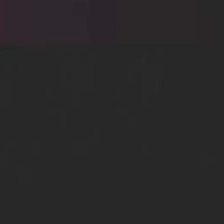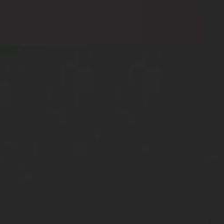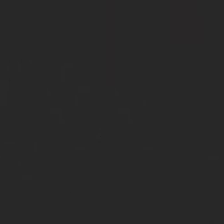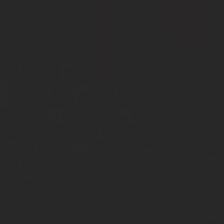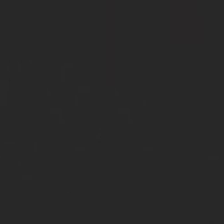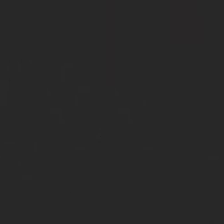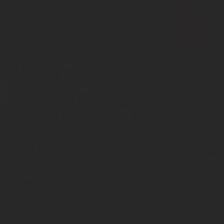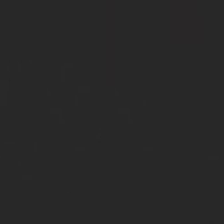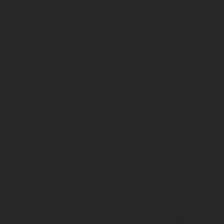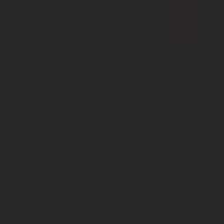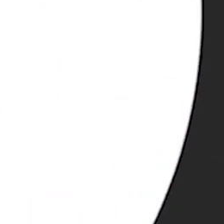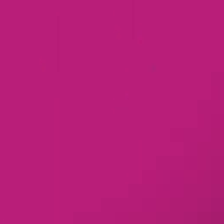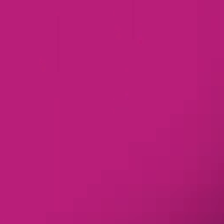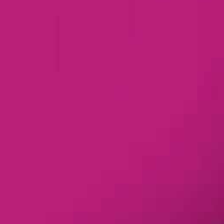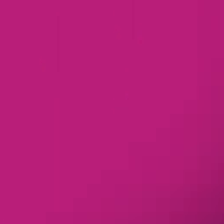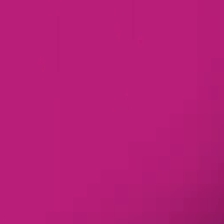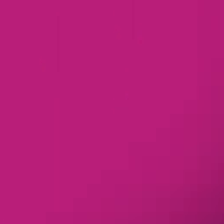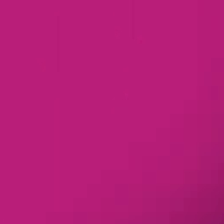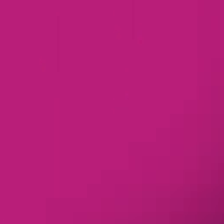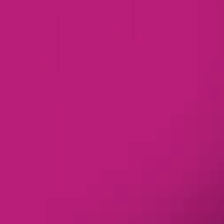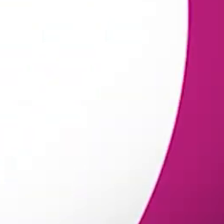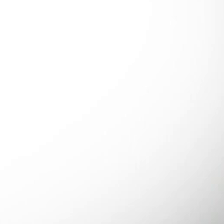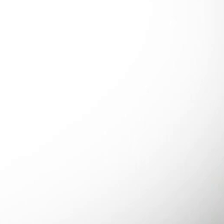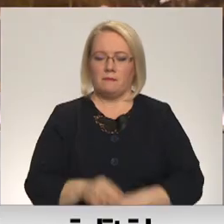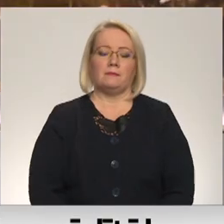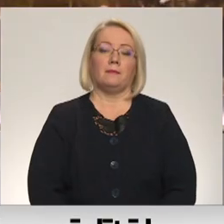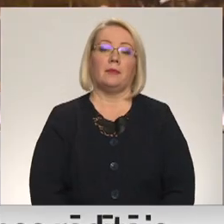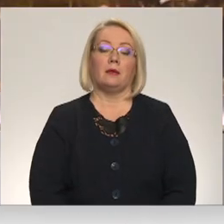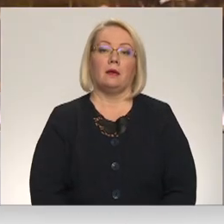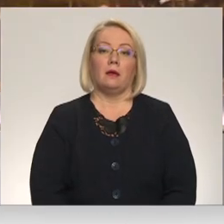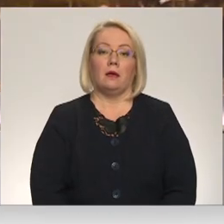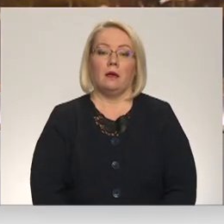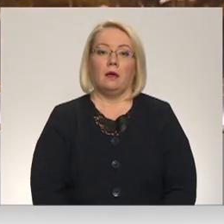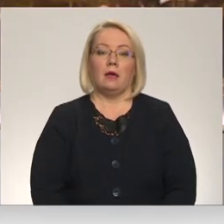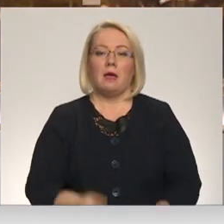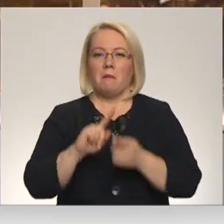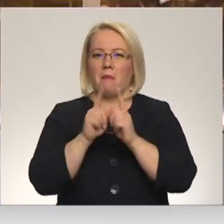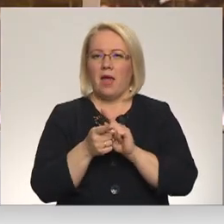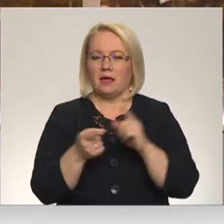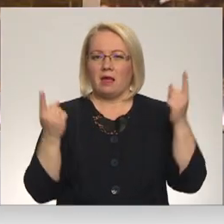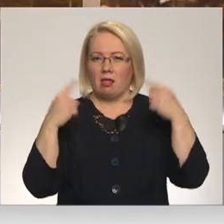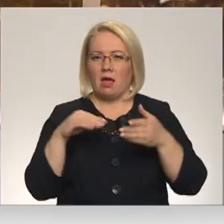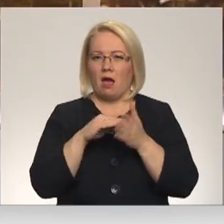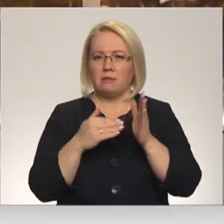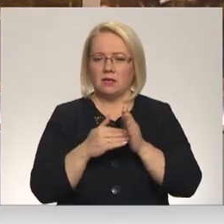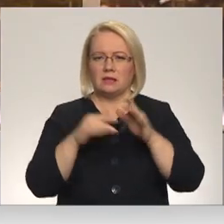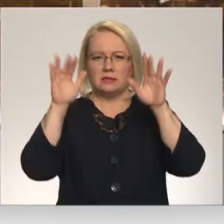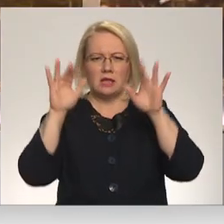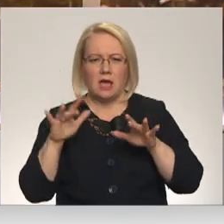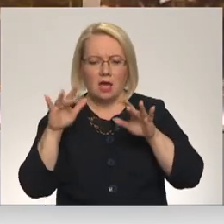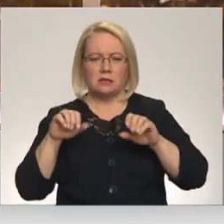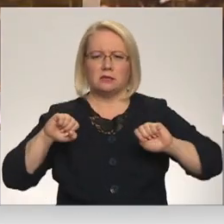Re! Viss ēters ir te! Mainīgie laikapstākļi, sniegs un